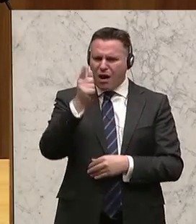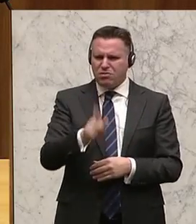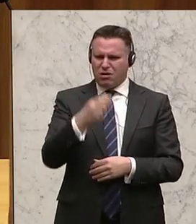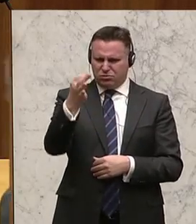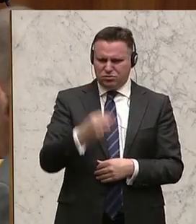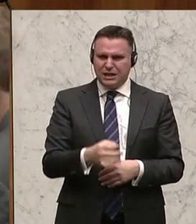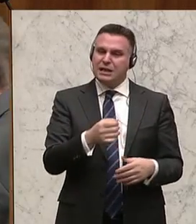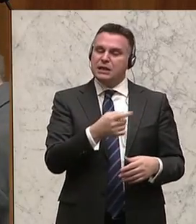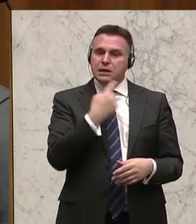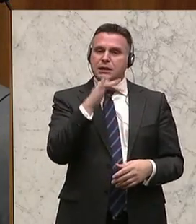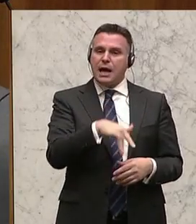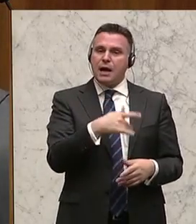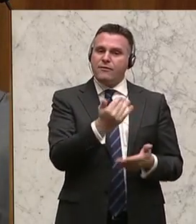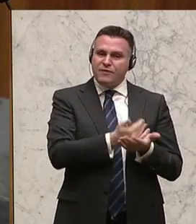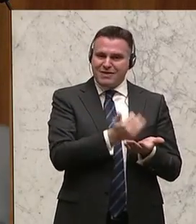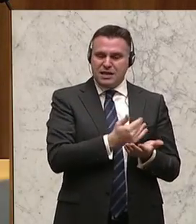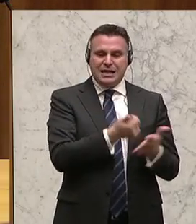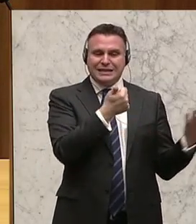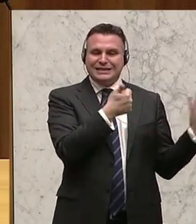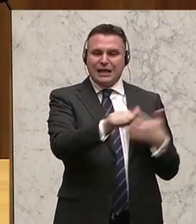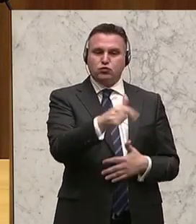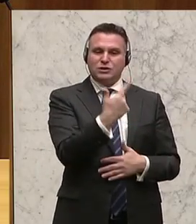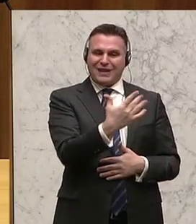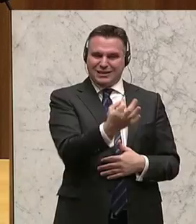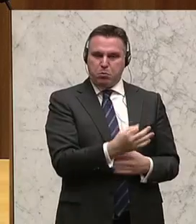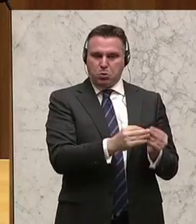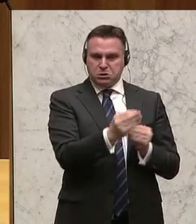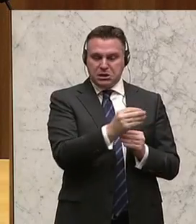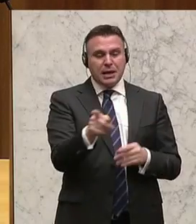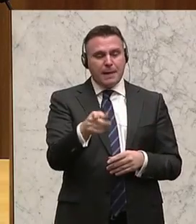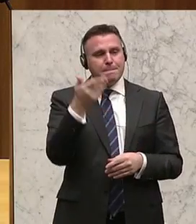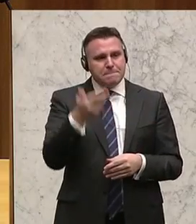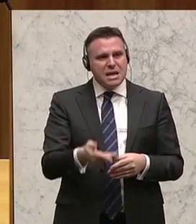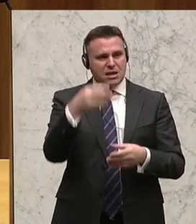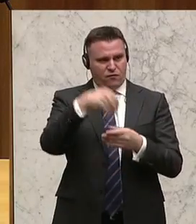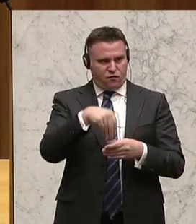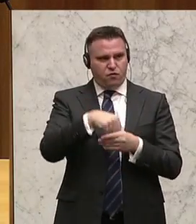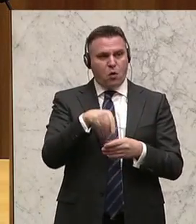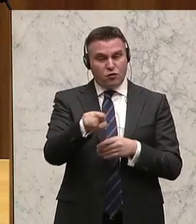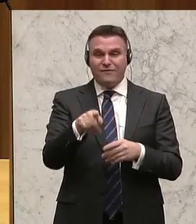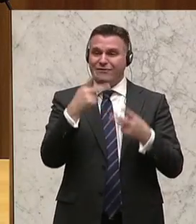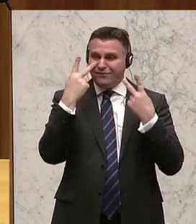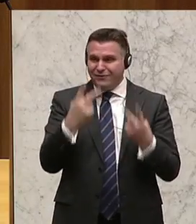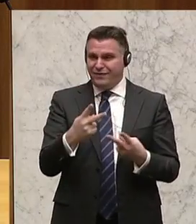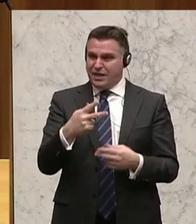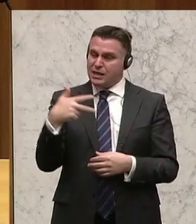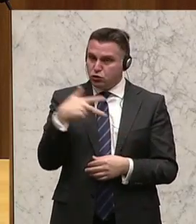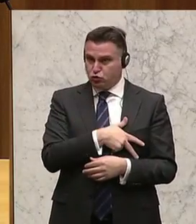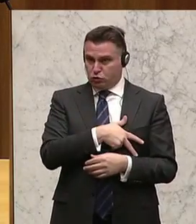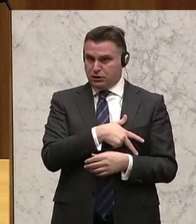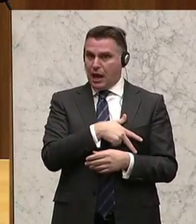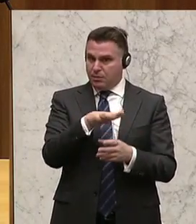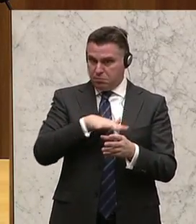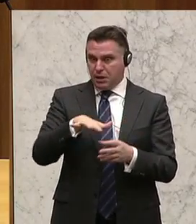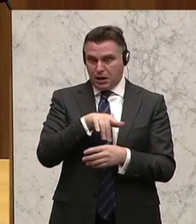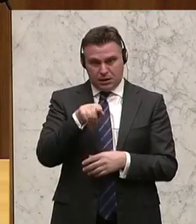die Einkommen um 620 Prozent. Irgendwie ist das Thema Mieten und Wohnen, obwohl es ein wahnsinnig relevantes soziales Anliegen ist, einer der